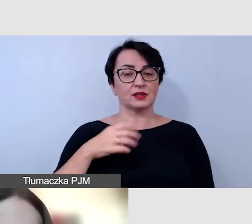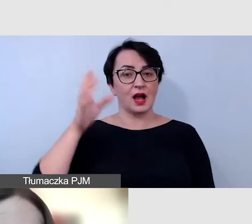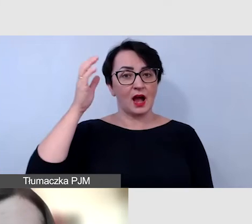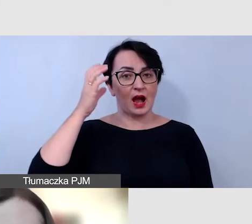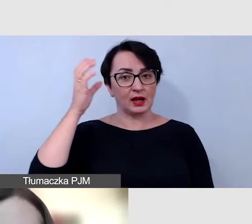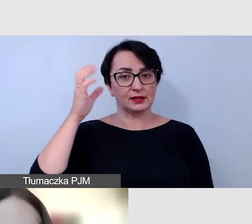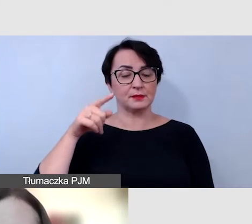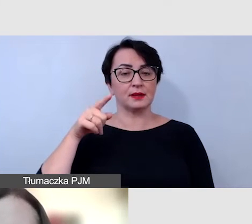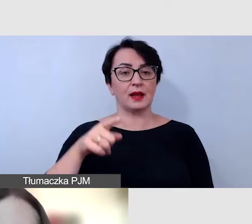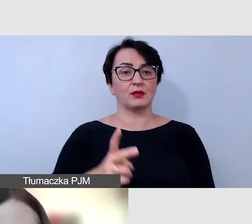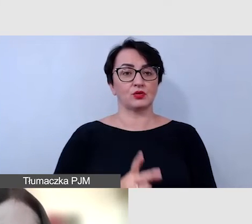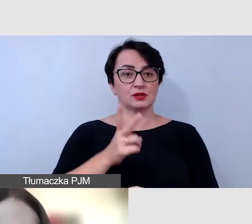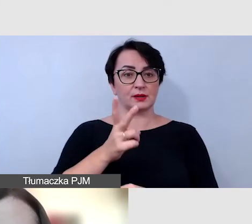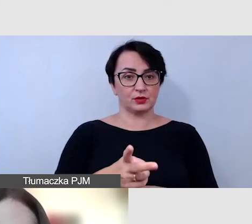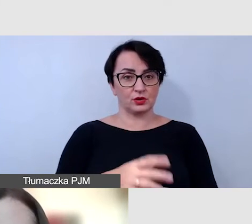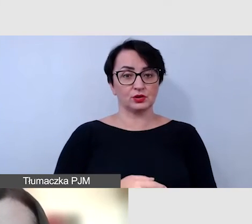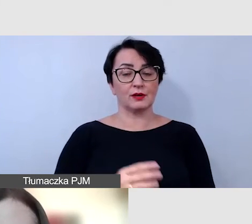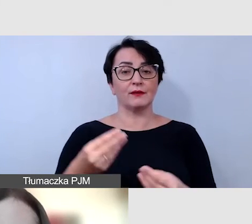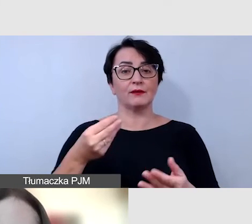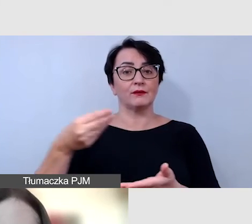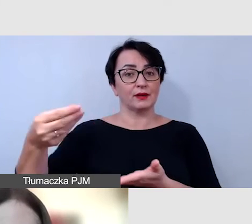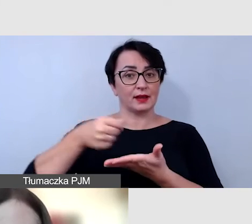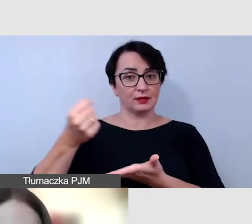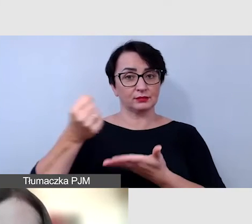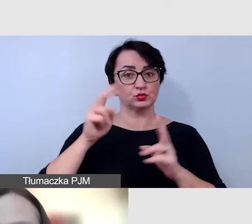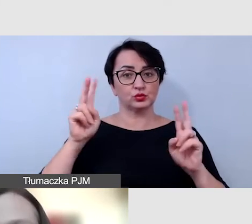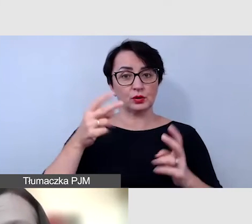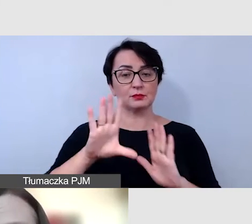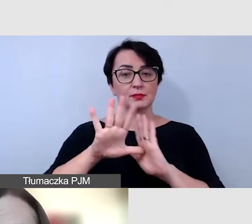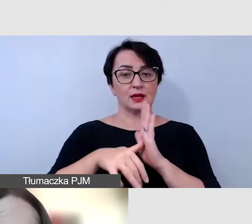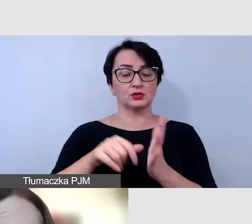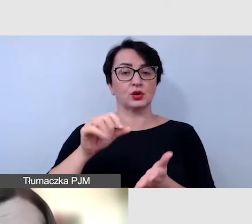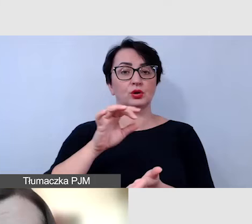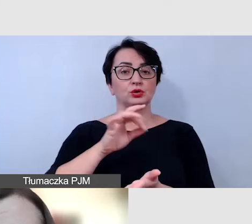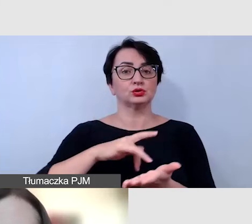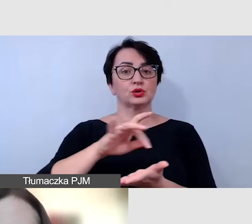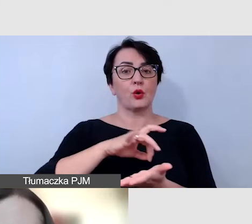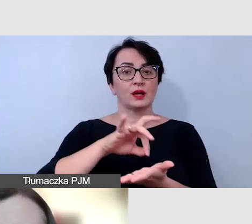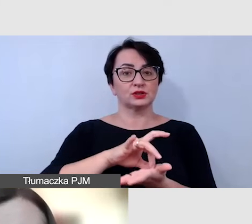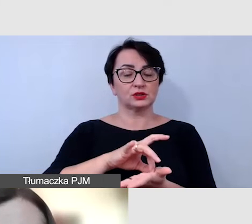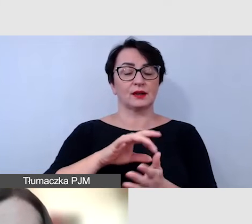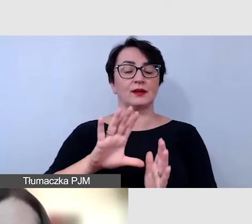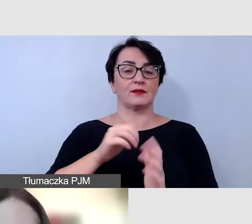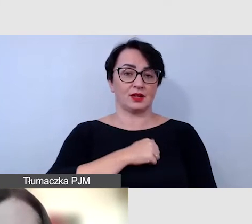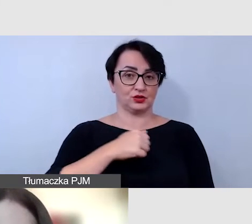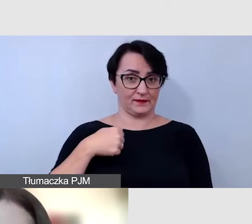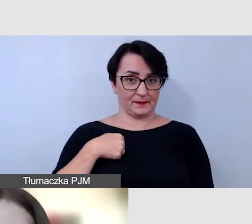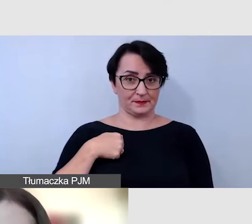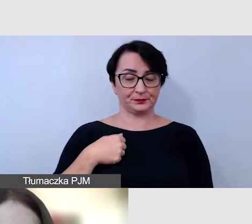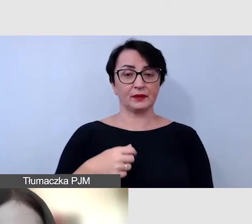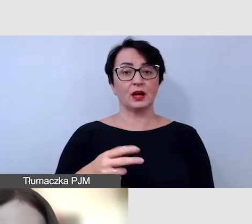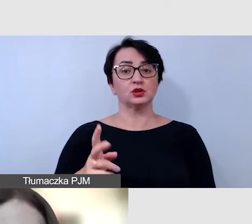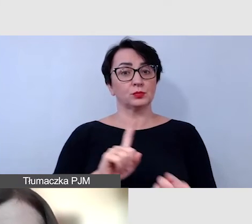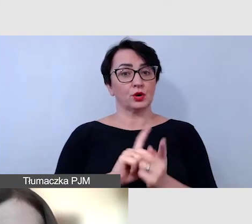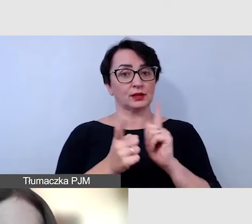którą finansuje miasto stołeczne Warszawa. Nasze dzisiejsze spotkanie będzie tłumaczone na polski